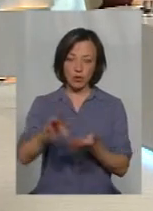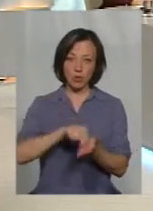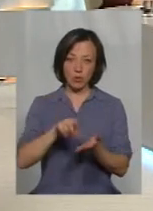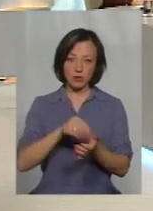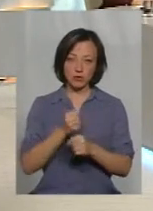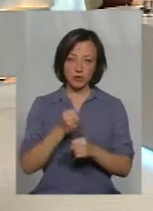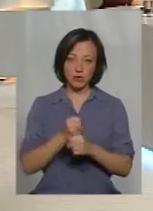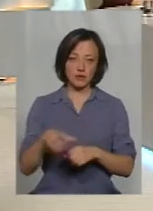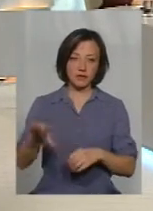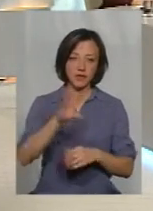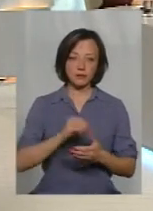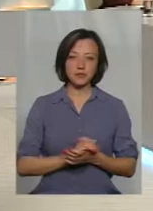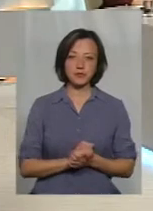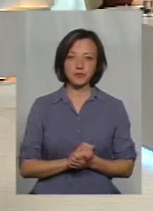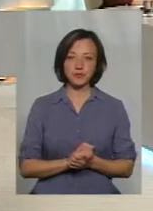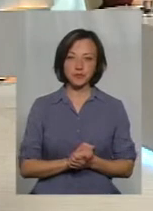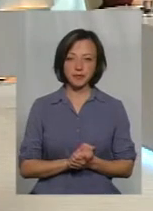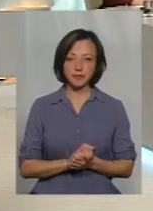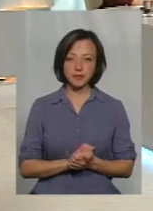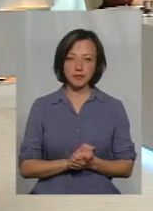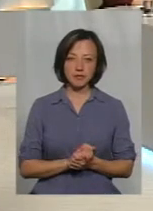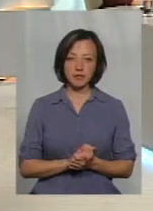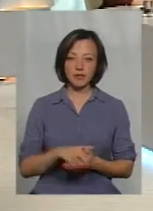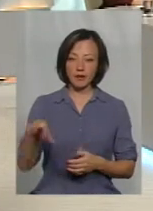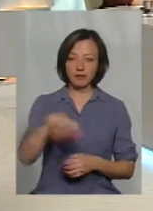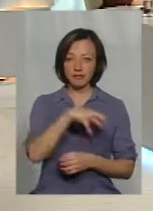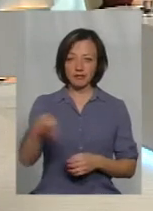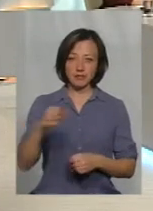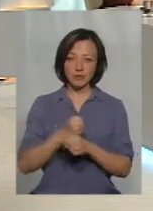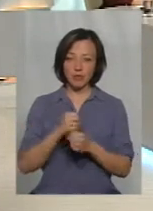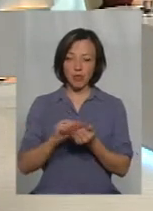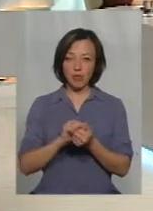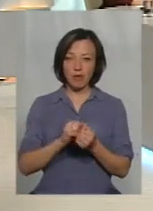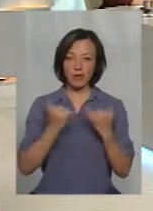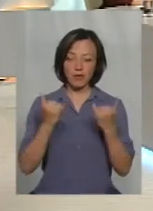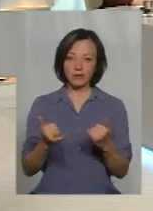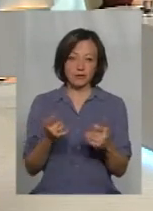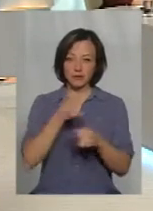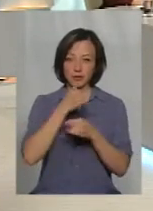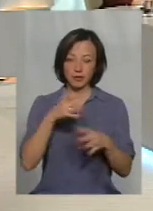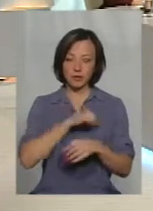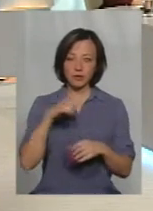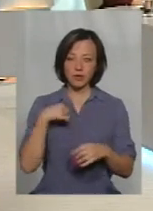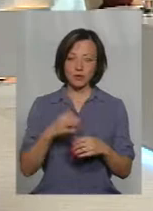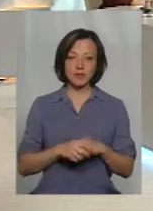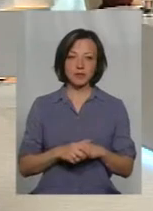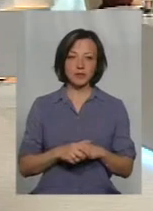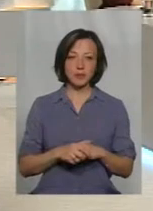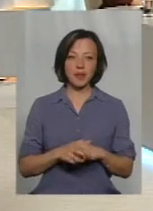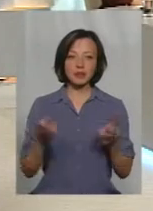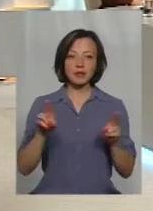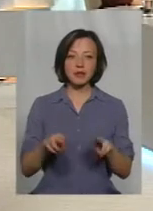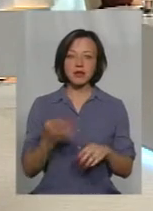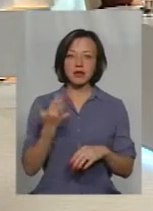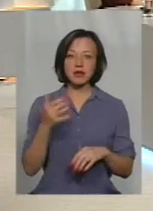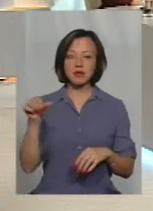мати можливості заправляти стільки разів ксерокс і мати стільки бумаги для того, щоб зробити самостійну копію. Пані Светлана, у нас лише